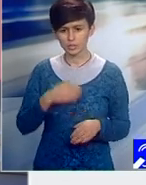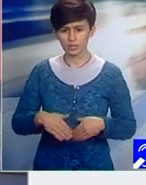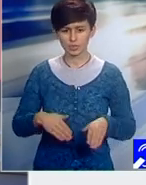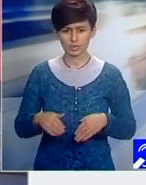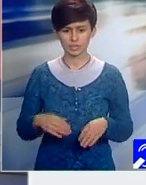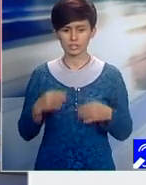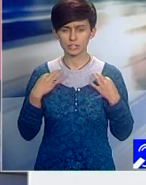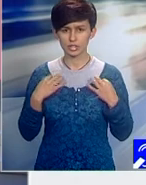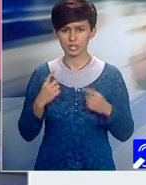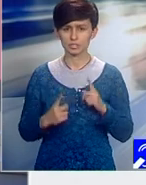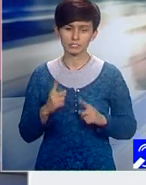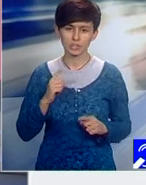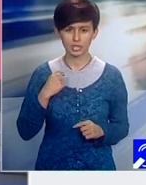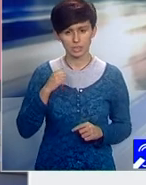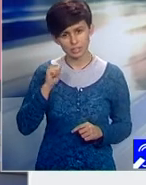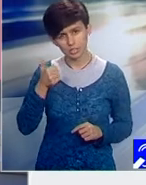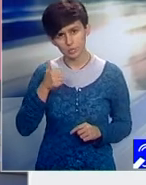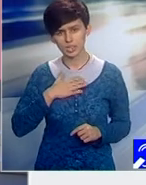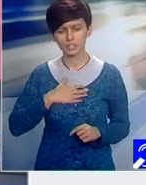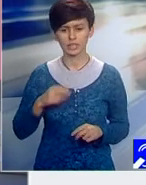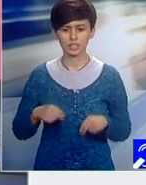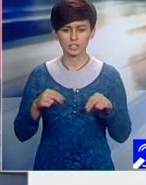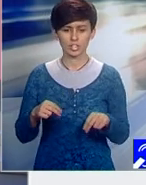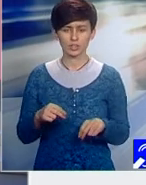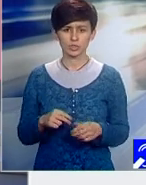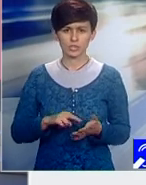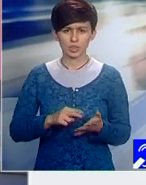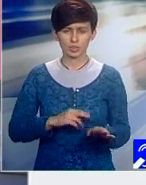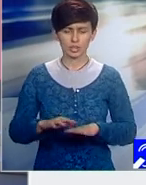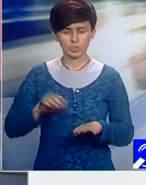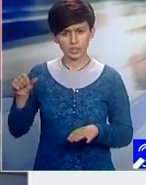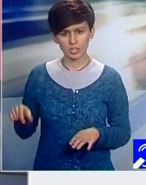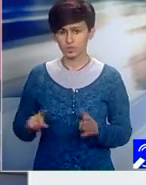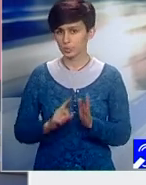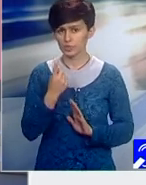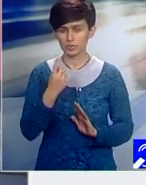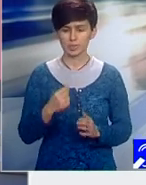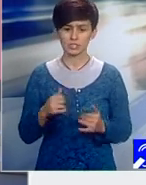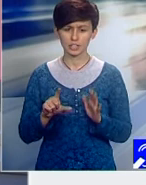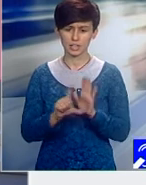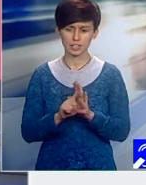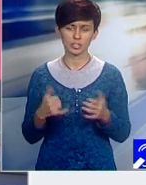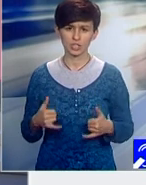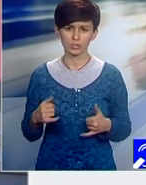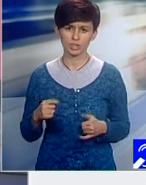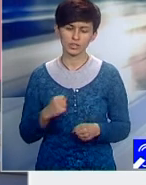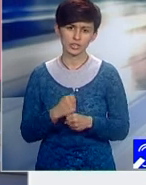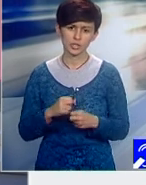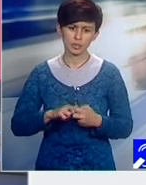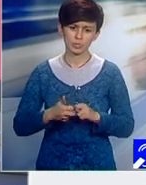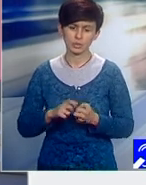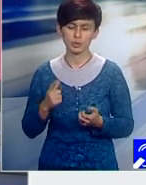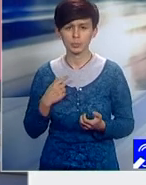dacă mâine vrei să aduci un manager performant, actuala lege pune probleme, pentru că sunt niște criterii acolo,